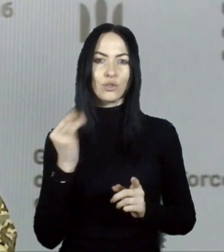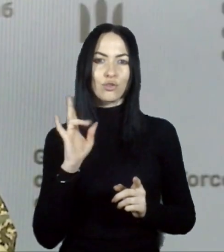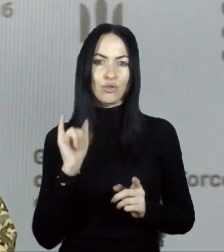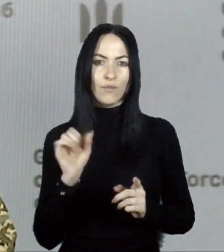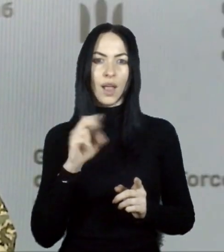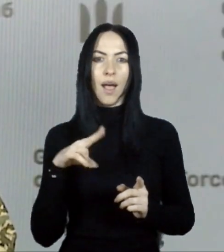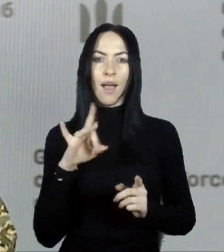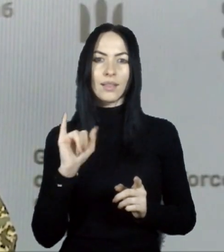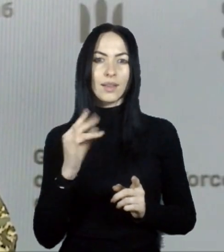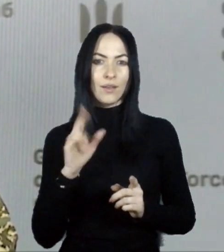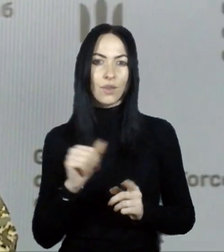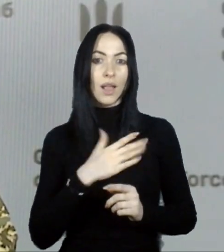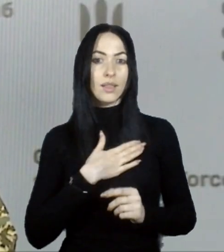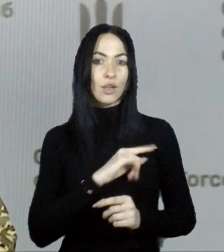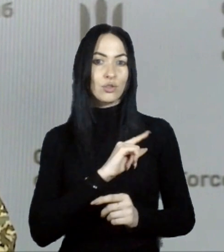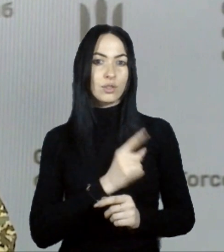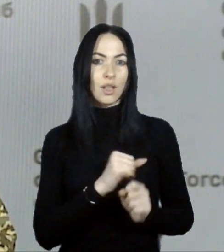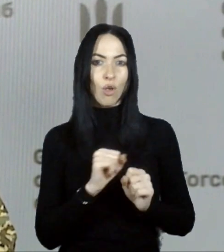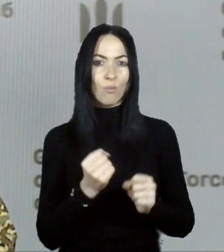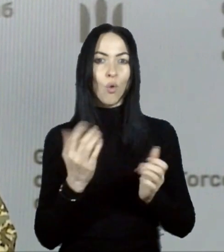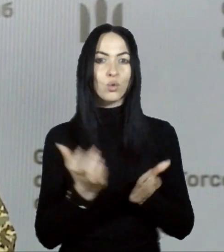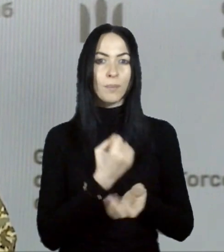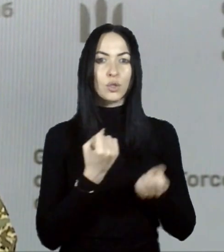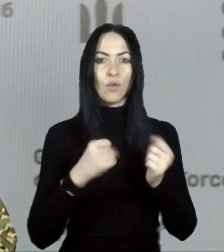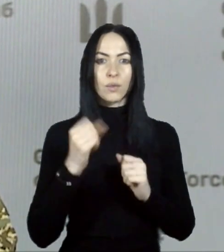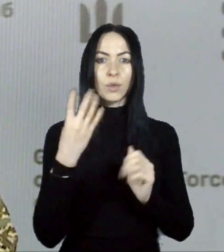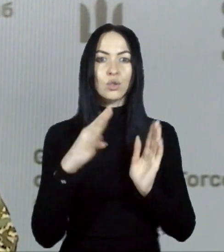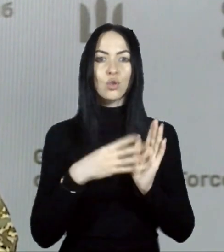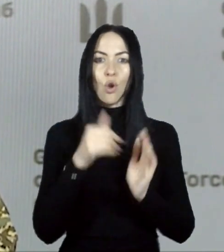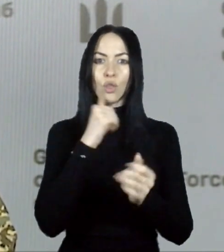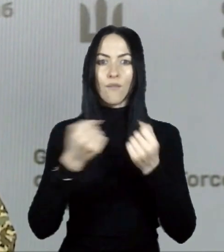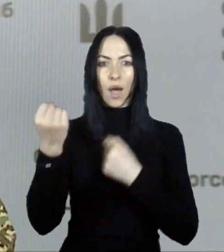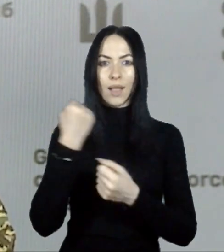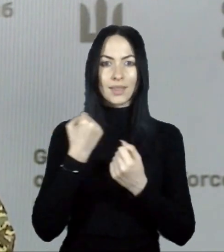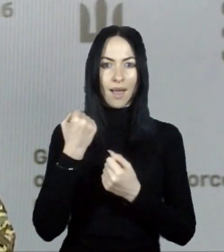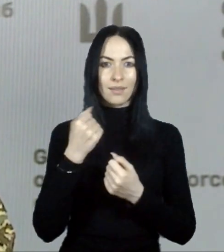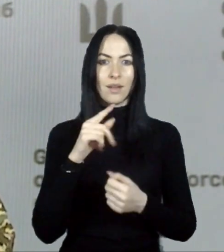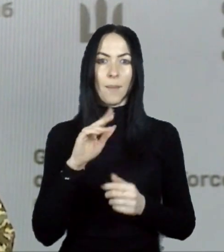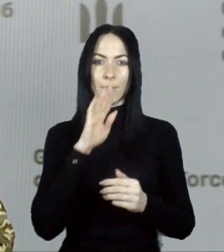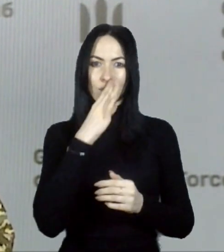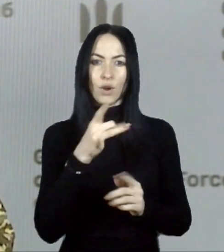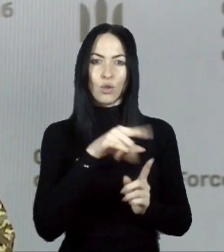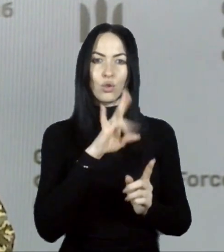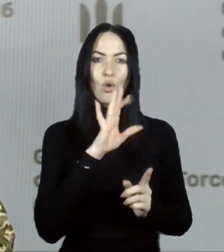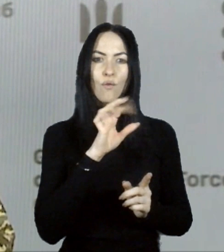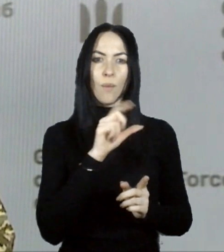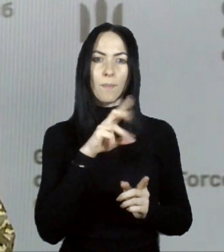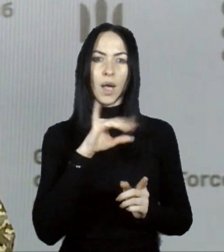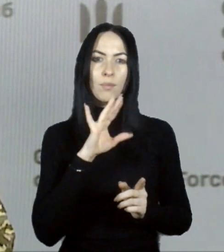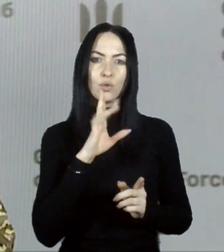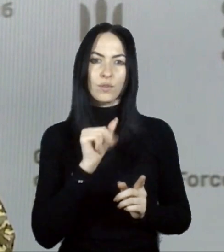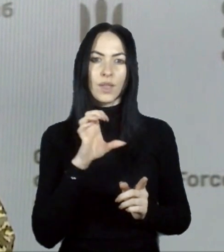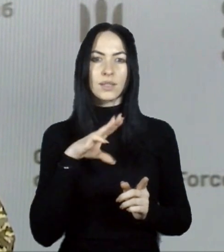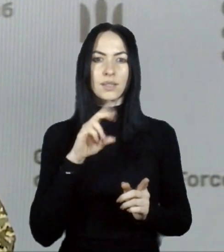України успішно відбили 49 атак противника в районах Новобахмутівки, Степового, Авдіївки, Південніше